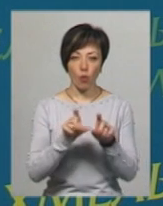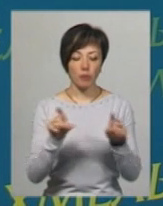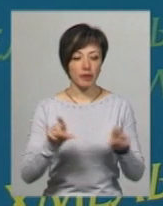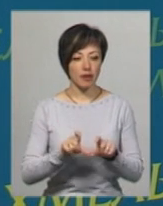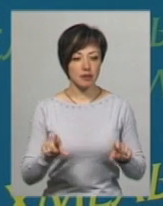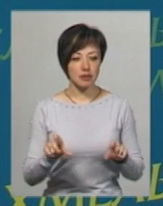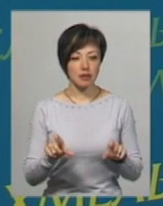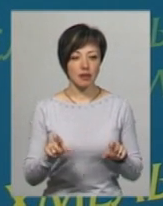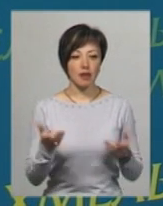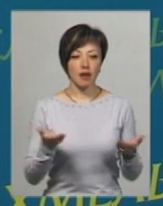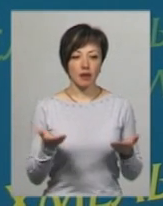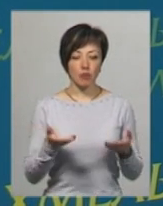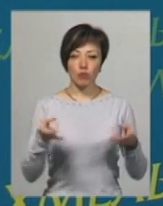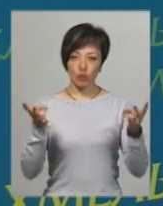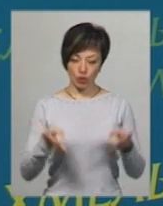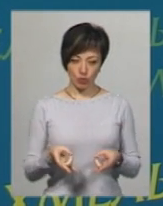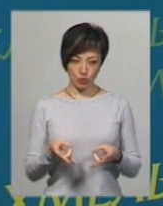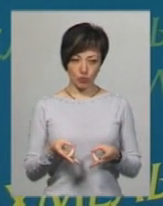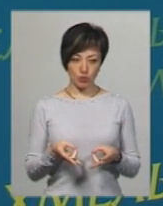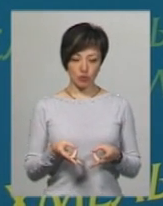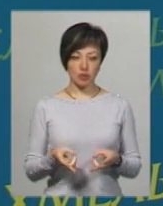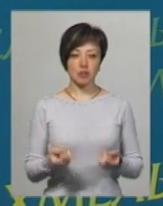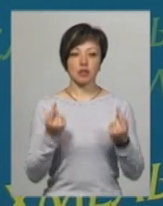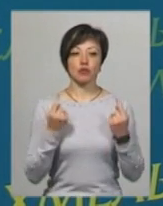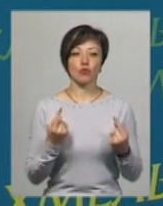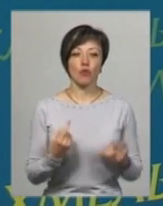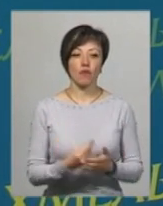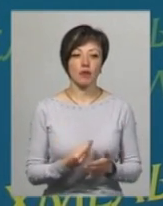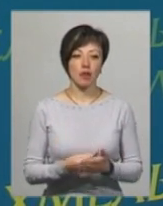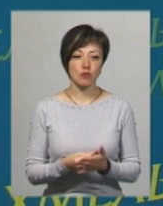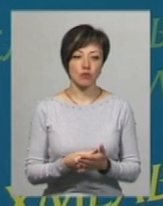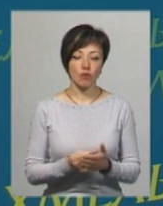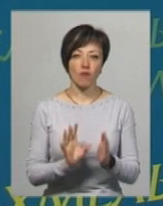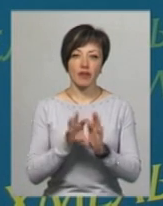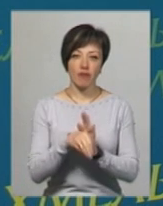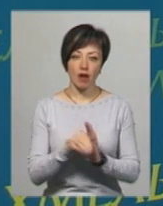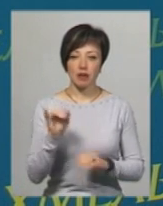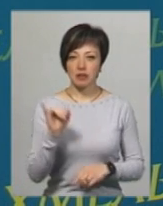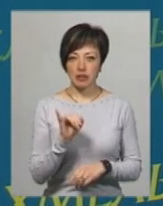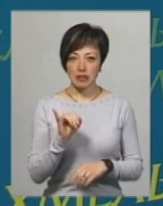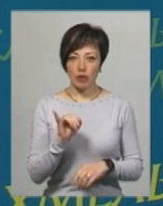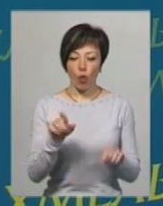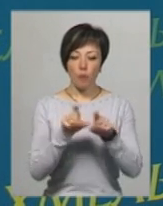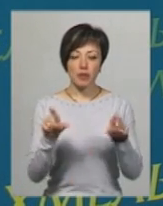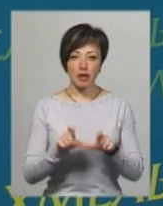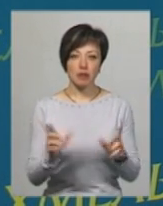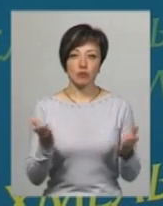потребують значного фінансового вливання і ті об'єкти,